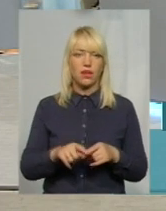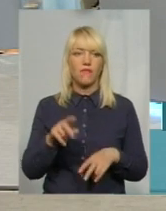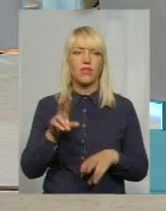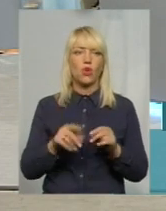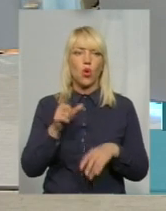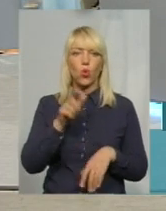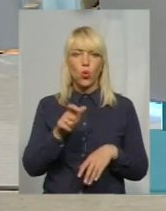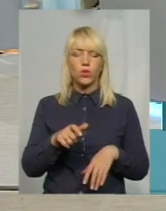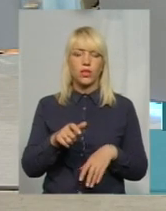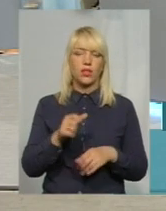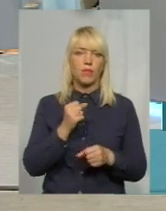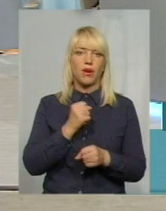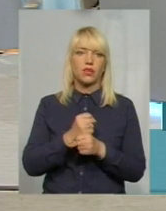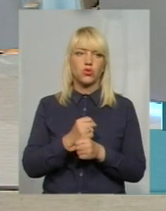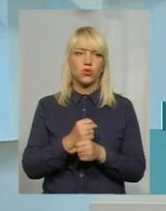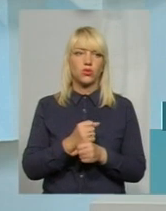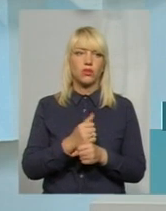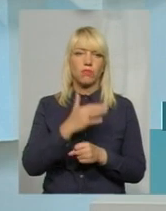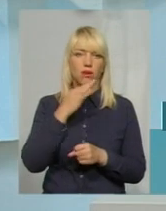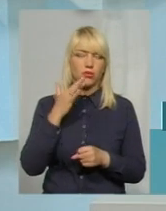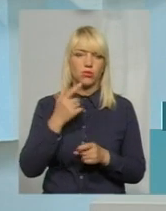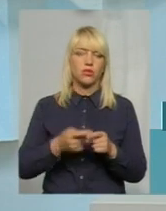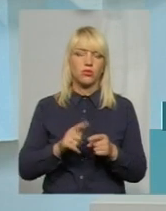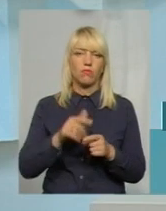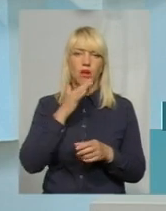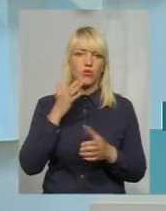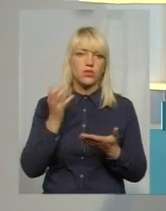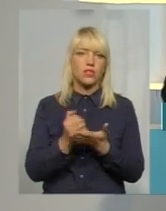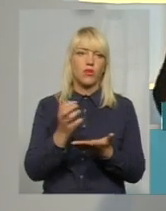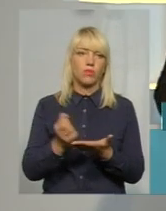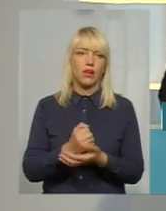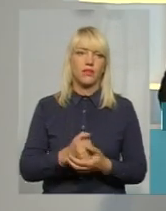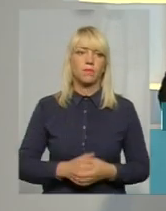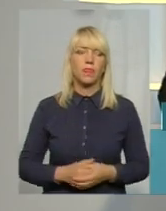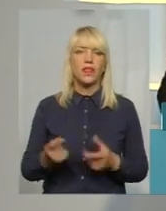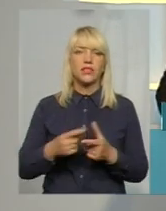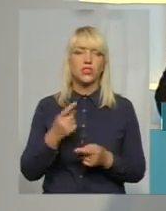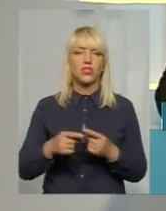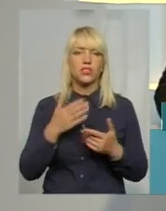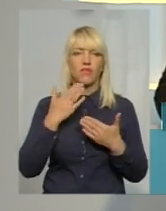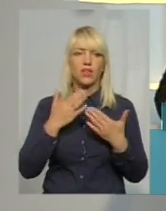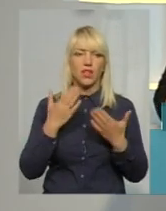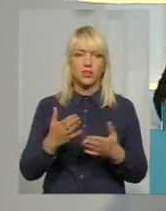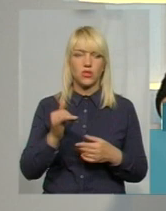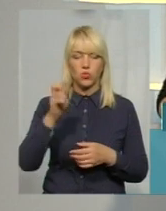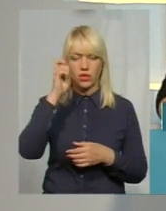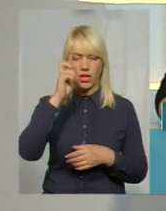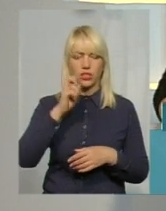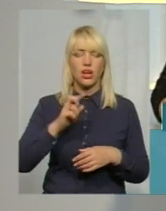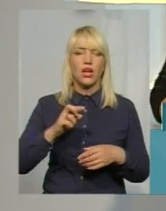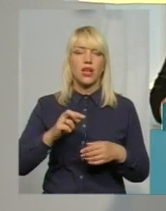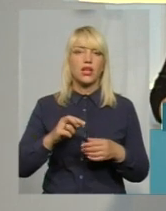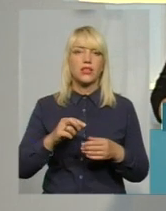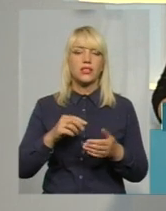працює так, щоб на цьому щось заробляти. Пане Михайло, чи зверталися у Держпродспоживслужбу пасічники зі